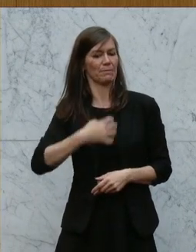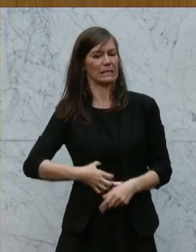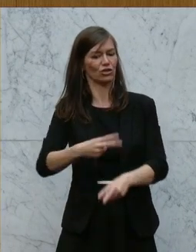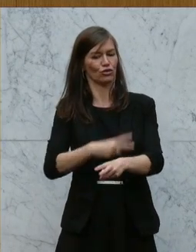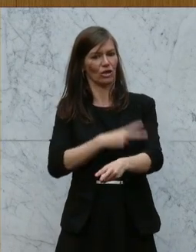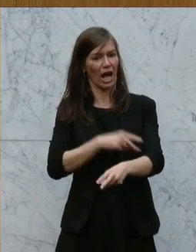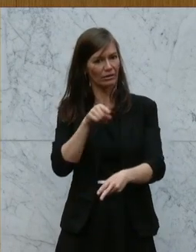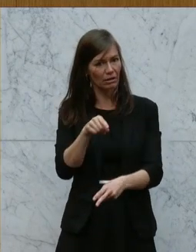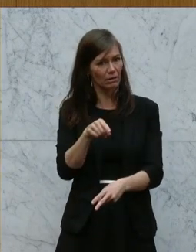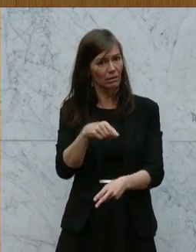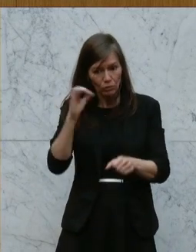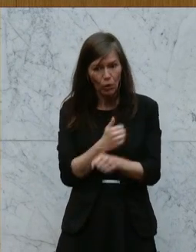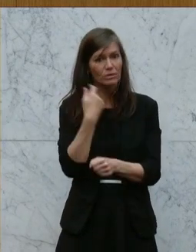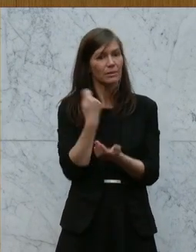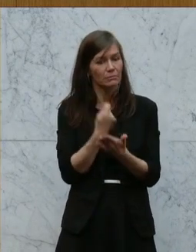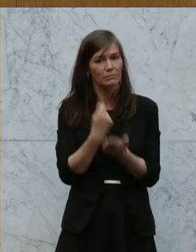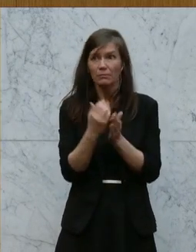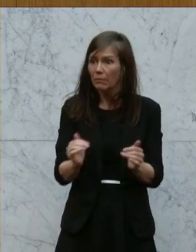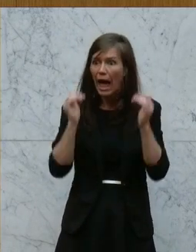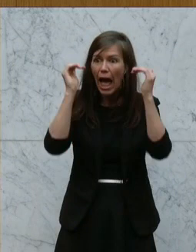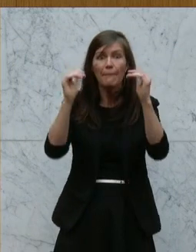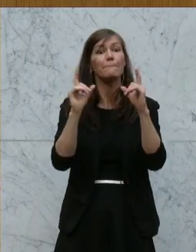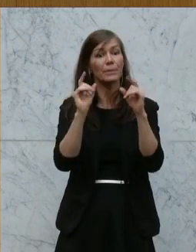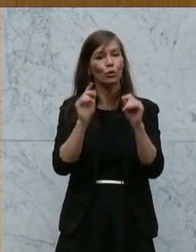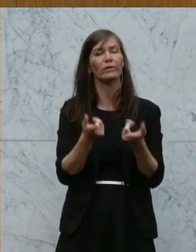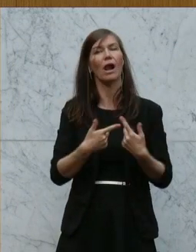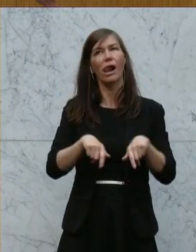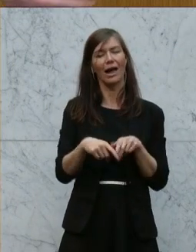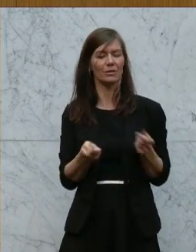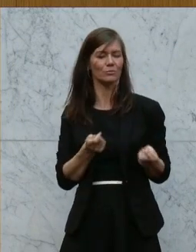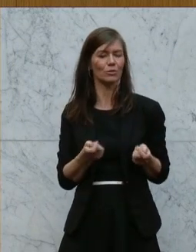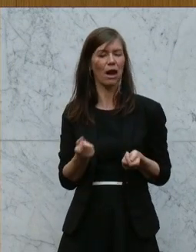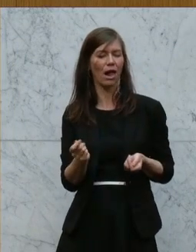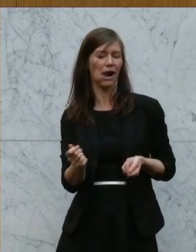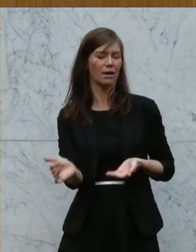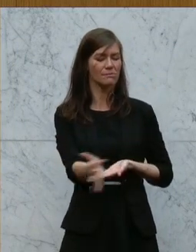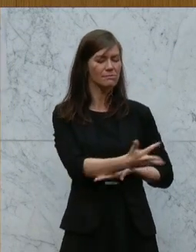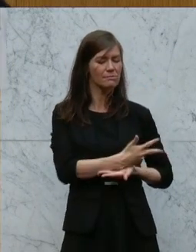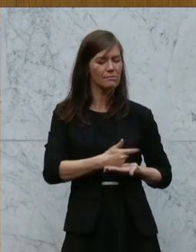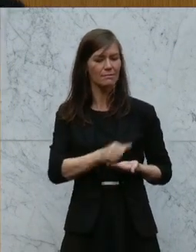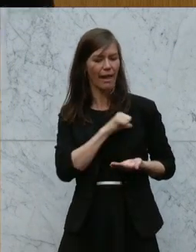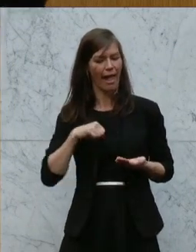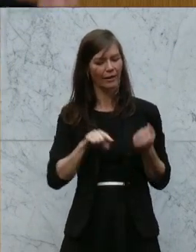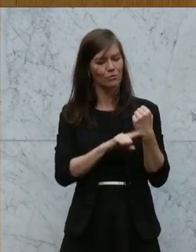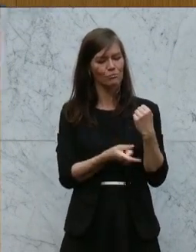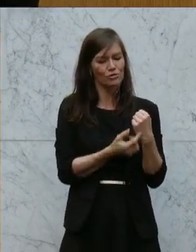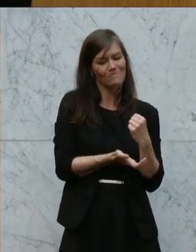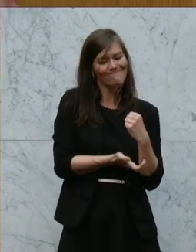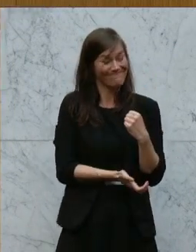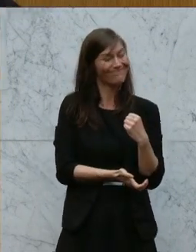Landespolitiker, für die Landesregierungen, die sich damit den Übergewinnen sehr wohl ihre Budgets sanieren, damit sie wieder dann